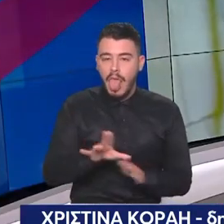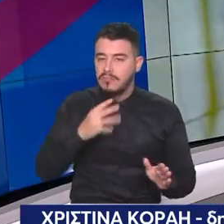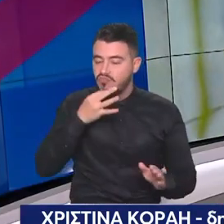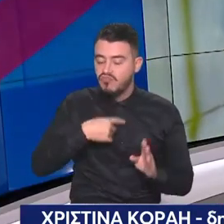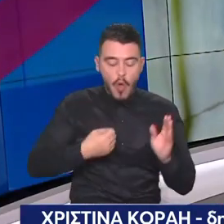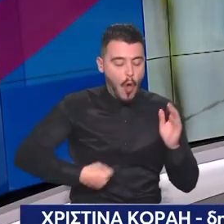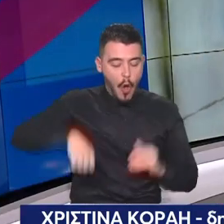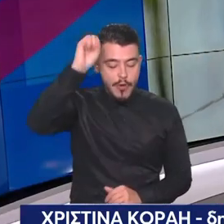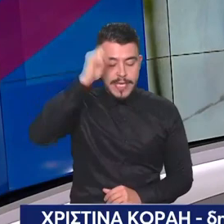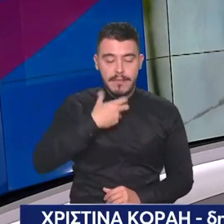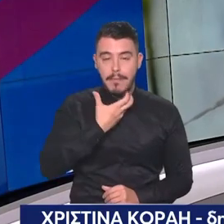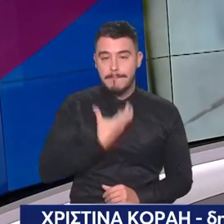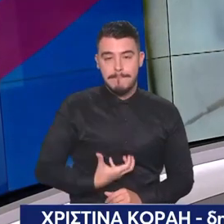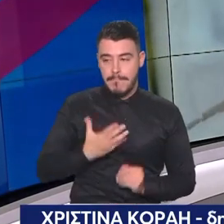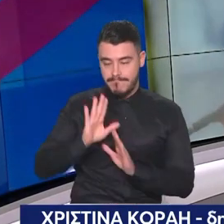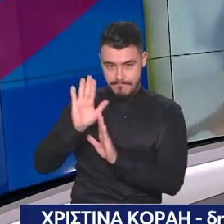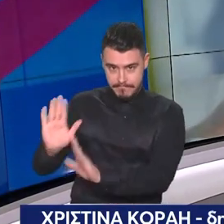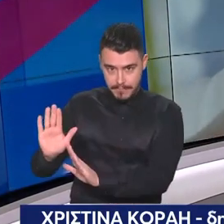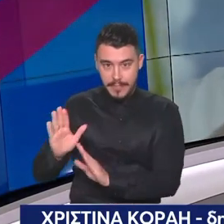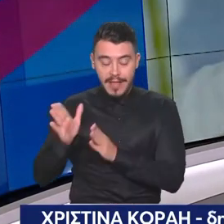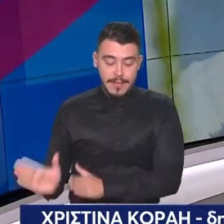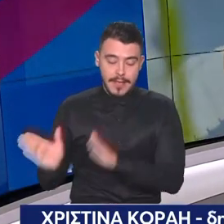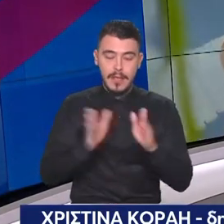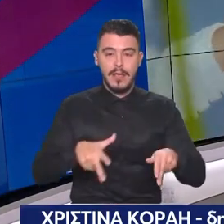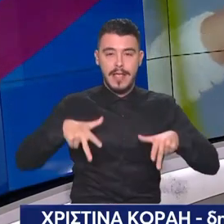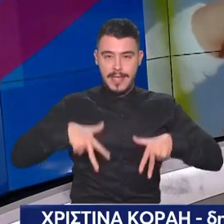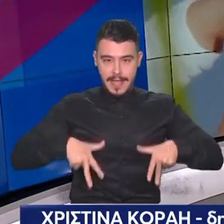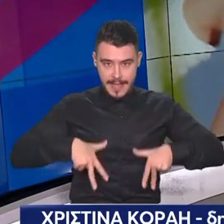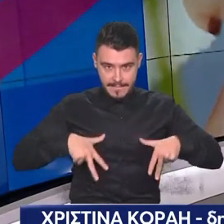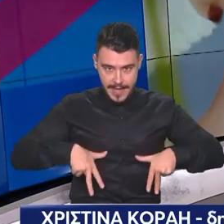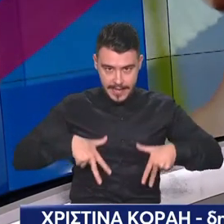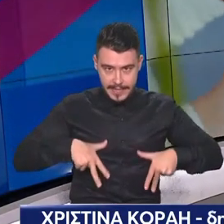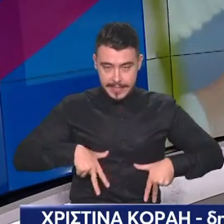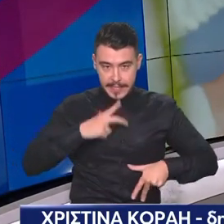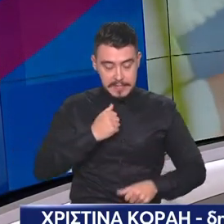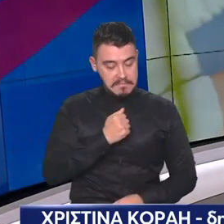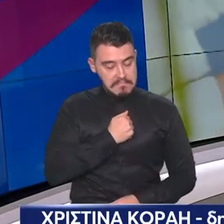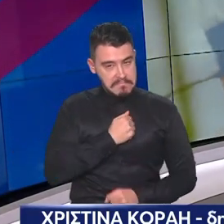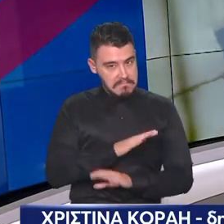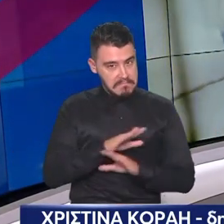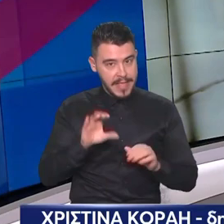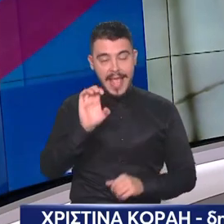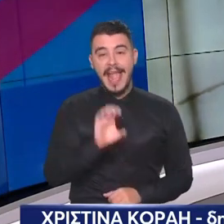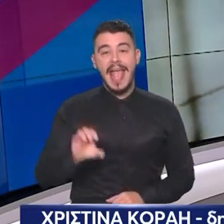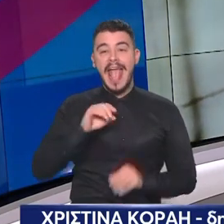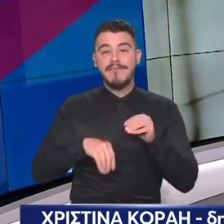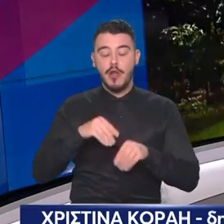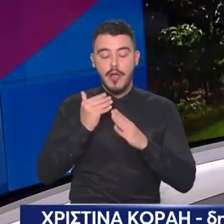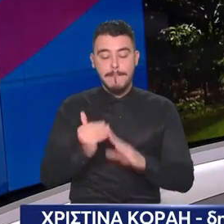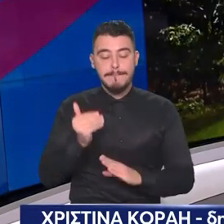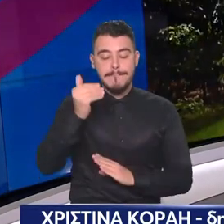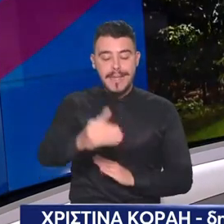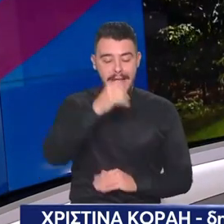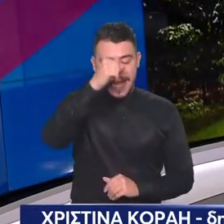βλέπω να έρχεται αυτός ο νόμος σταθερινά τμήματα της Βουλής. Μετά τις ευρωεκλογές ένα